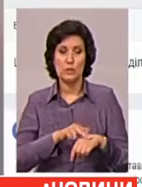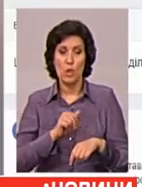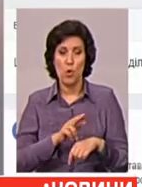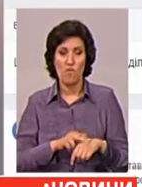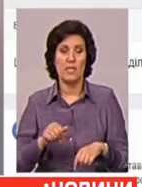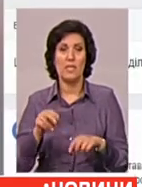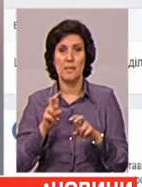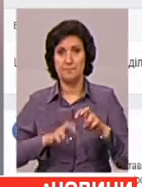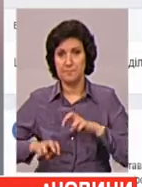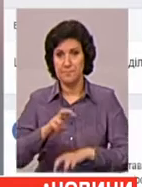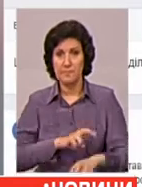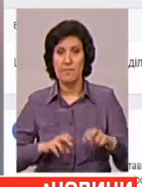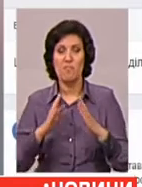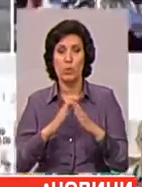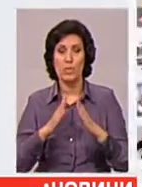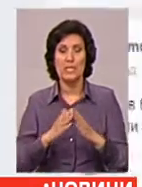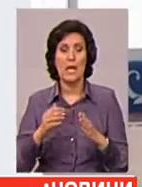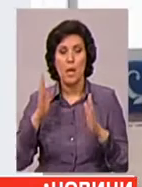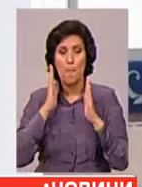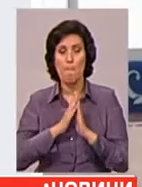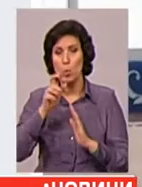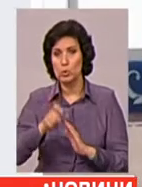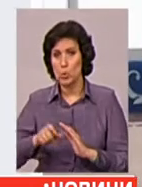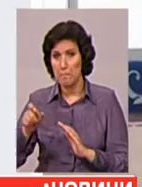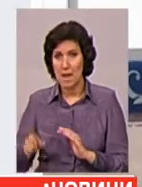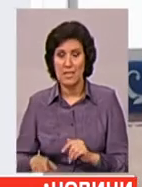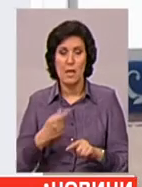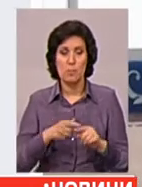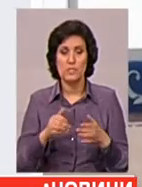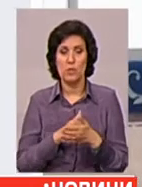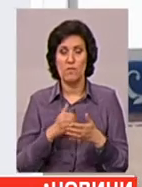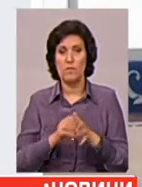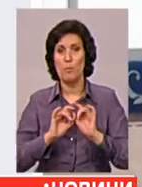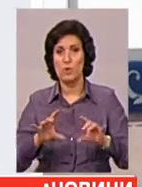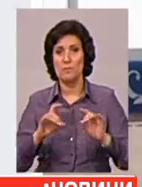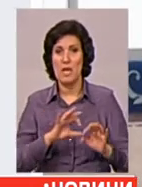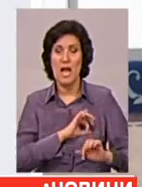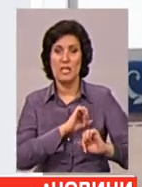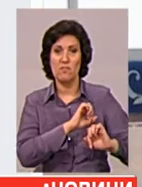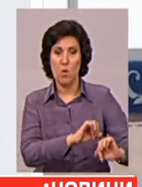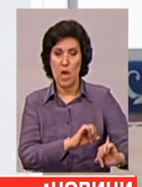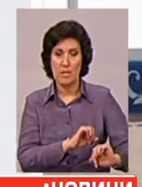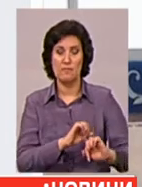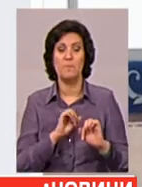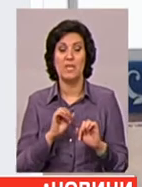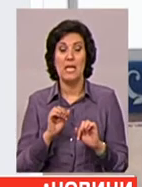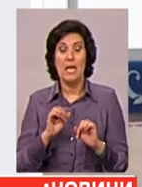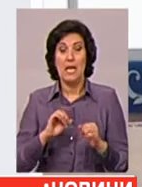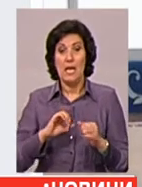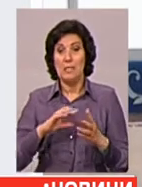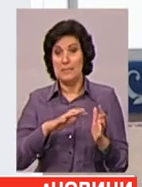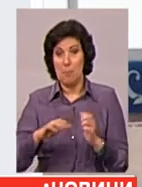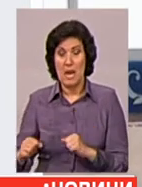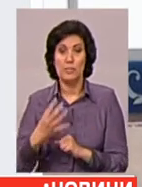будинках мусульман у селі Новокленовому Білогірського району. Про це новинам на першому розповів адвокат Еміль Курбедінов. Зрештою